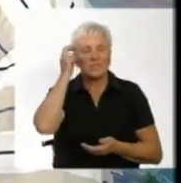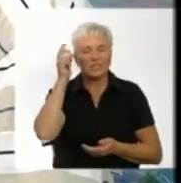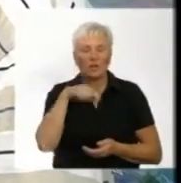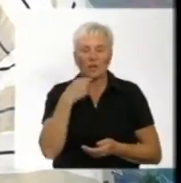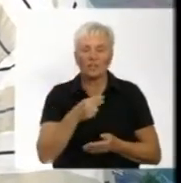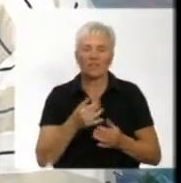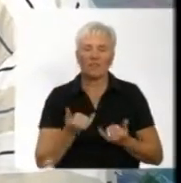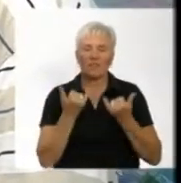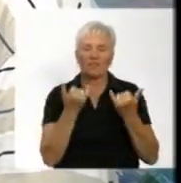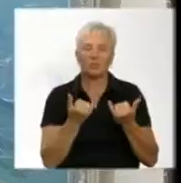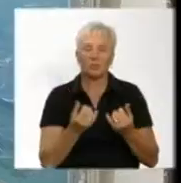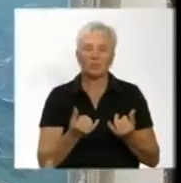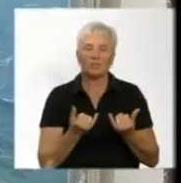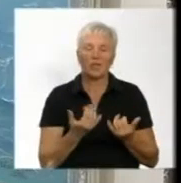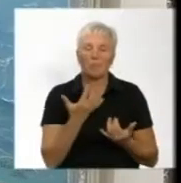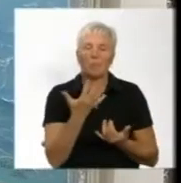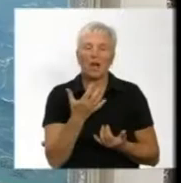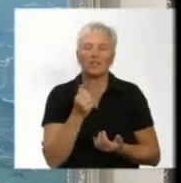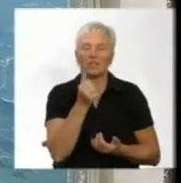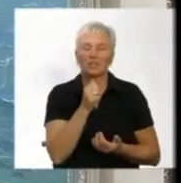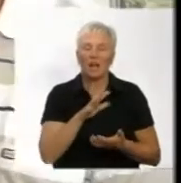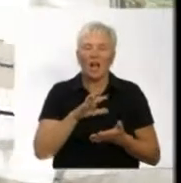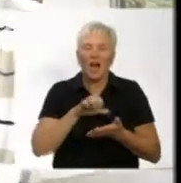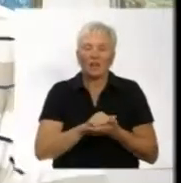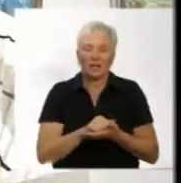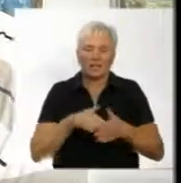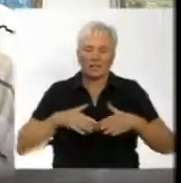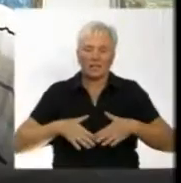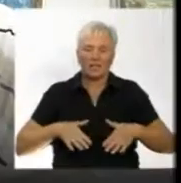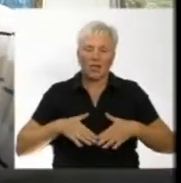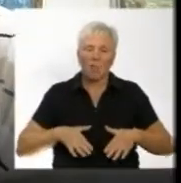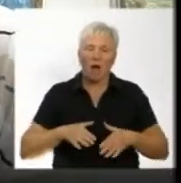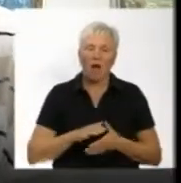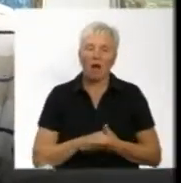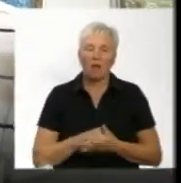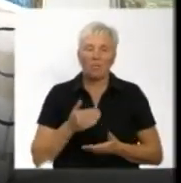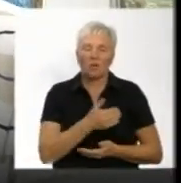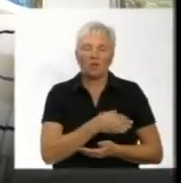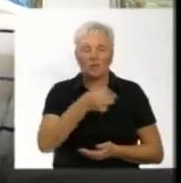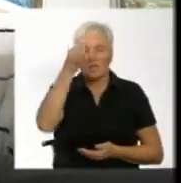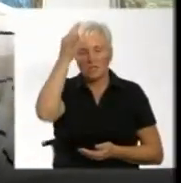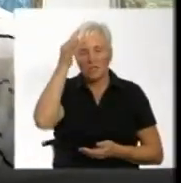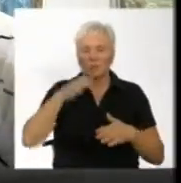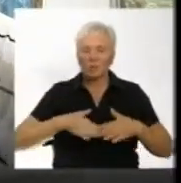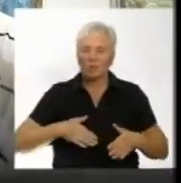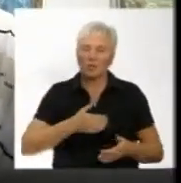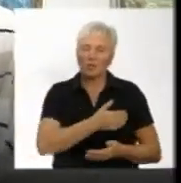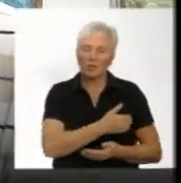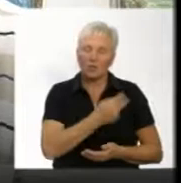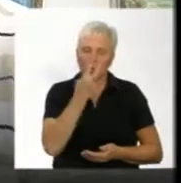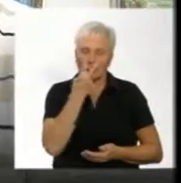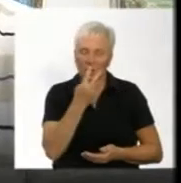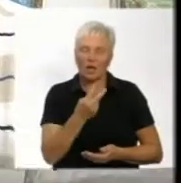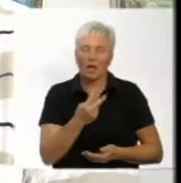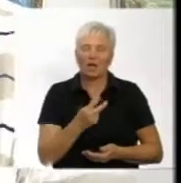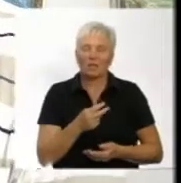виставку присвятили п'ятій річниці анексії півострова. Ми хотіли згадати про Крим, ми хотіли показати трошки цього Крим, який ми